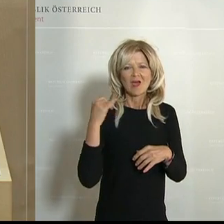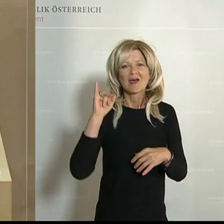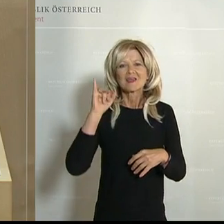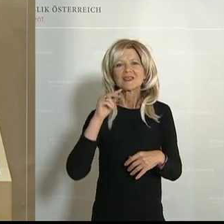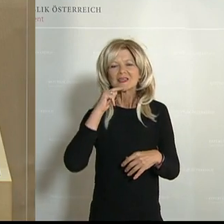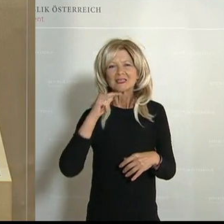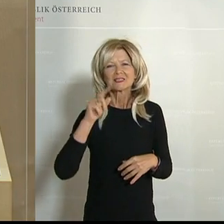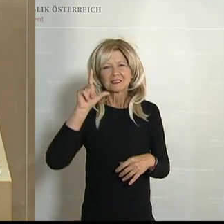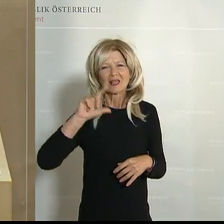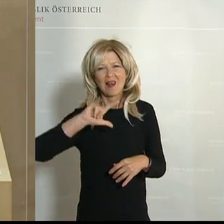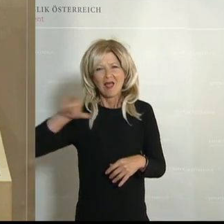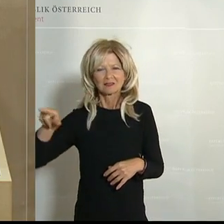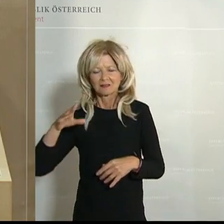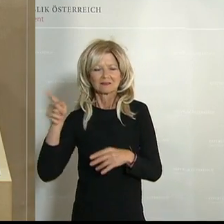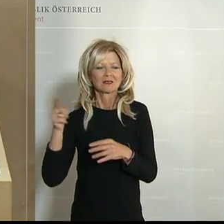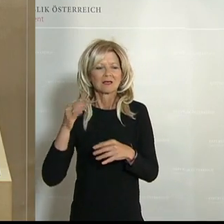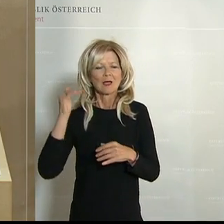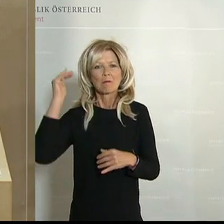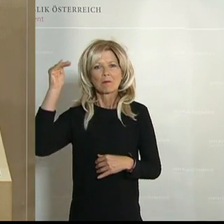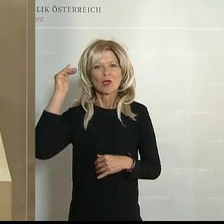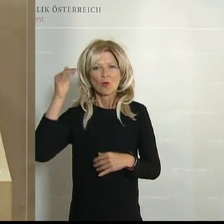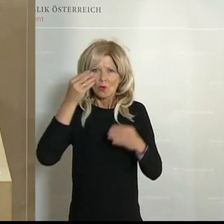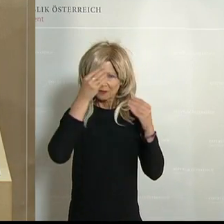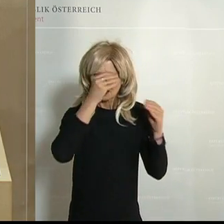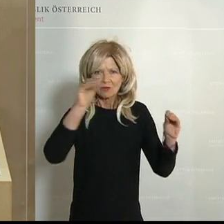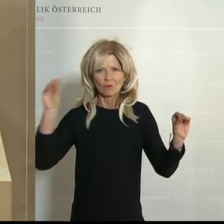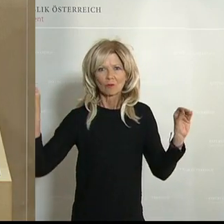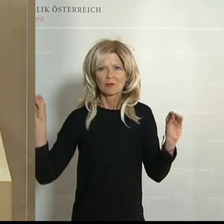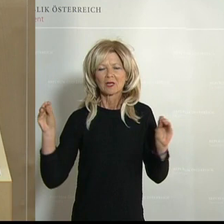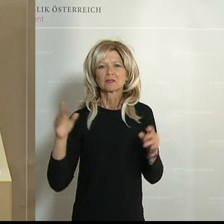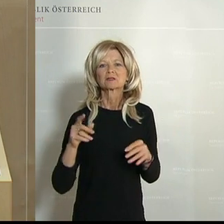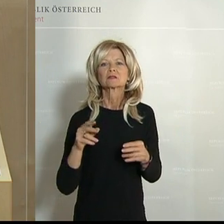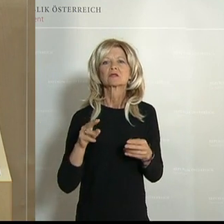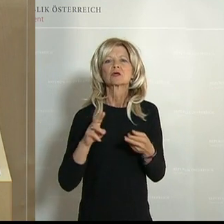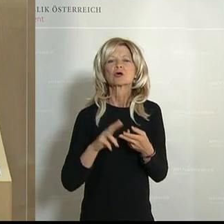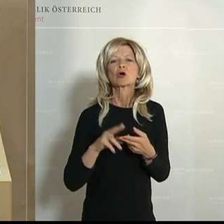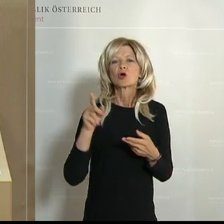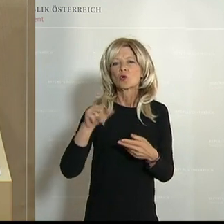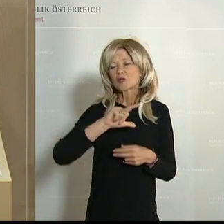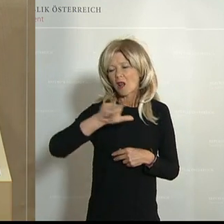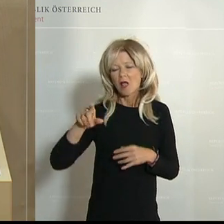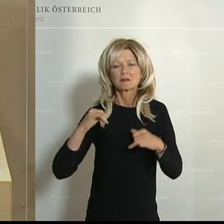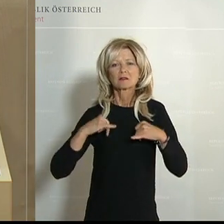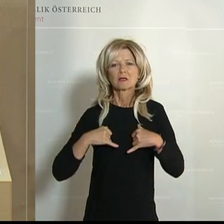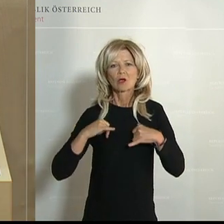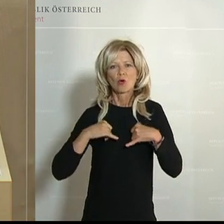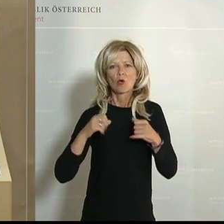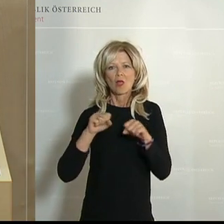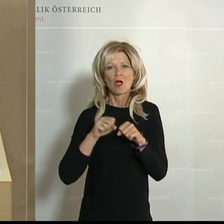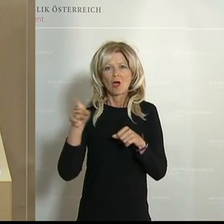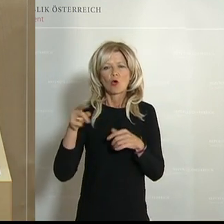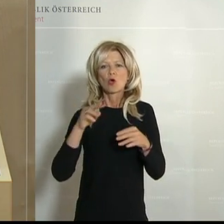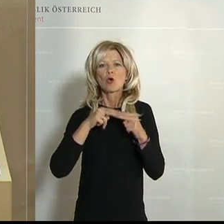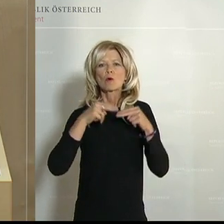Frühwarnsystems, das EWRS, das Land Tirol und die Bundesregierung. Es ist das Bundesministerium für Gesundheit über